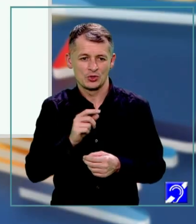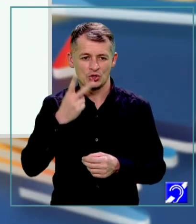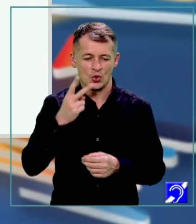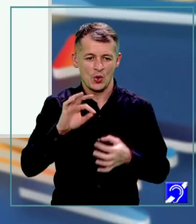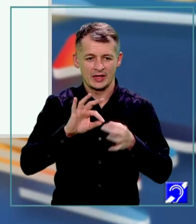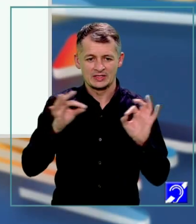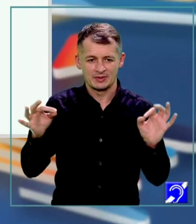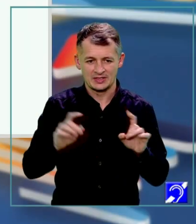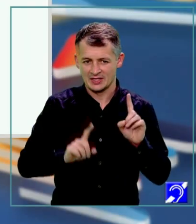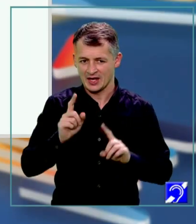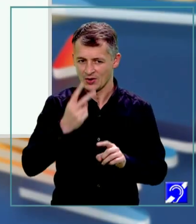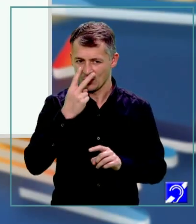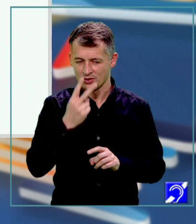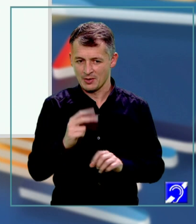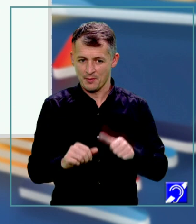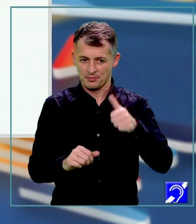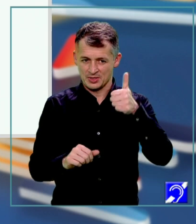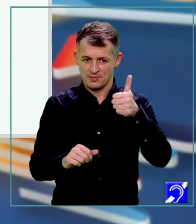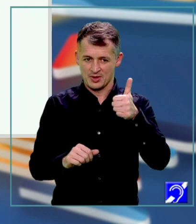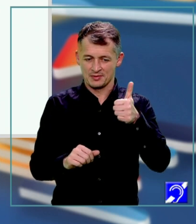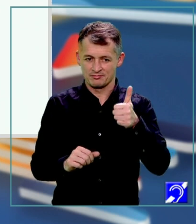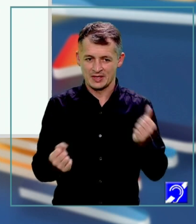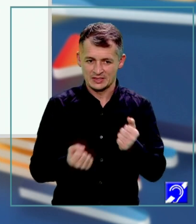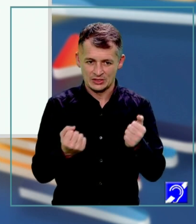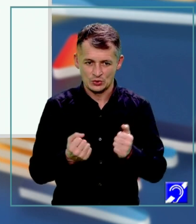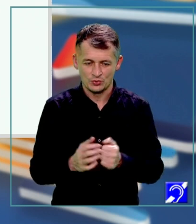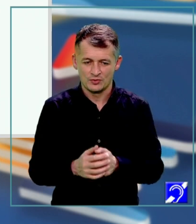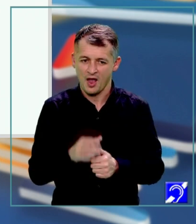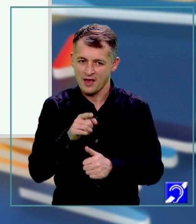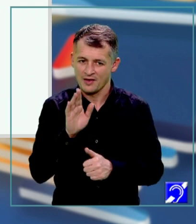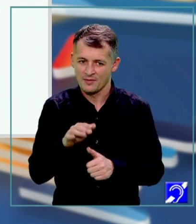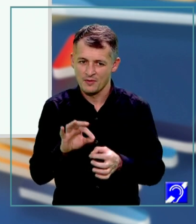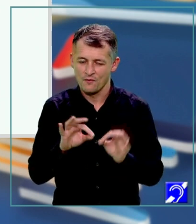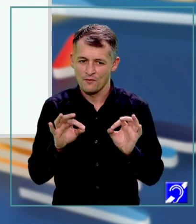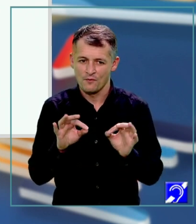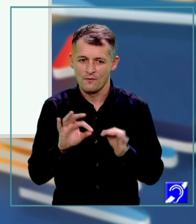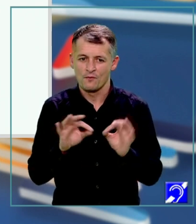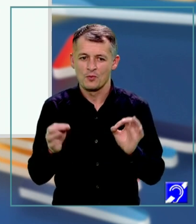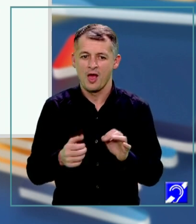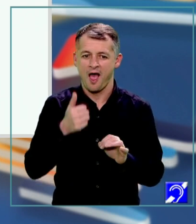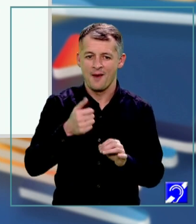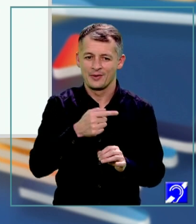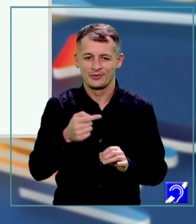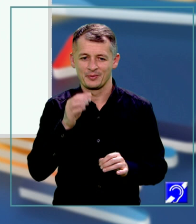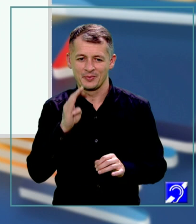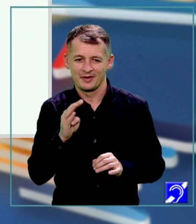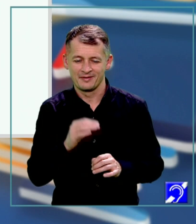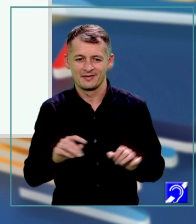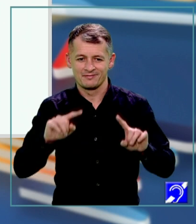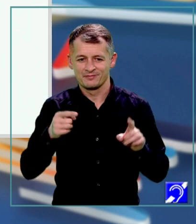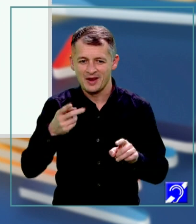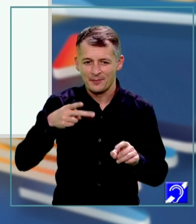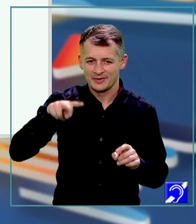Dacă ne uităm la prima expresie, vă dau o indicație. Aici avem formula A minus B la